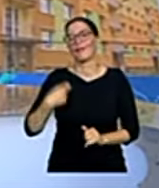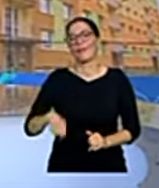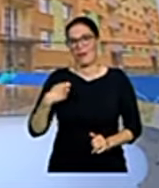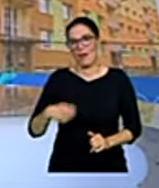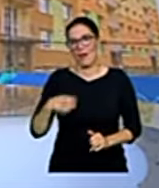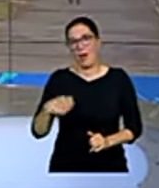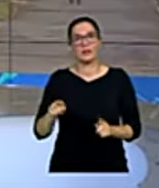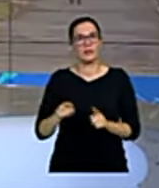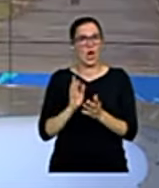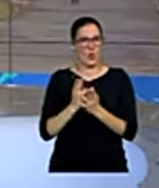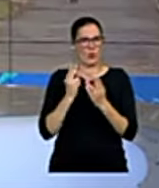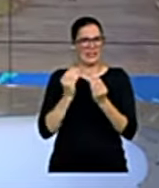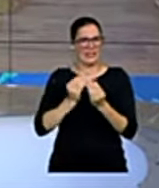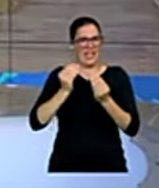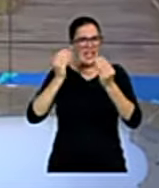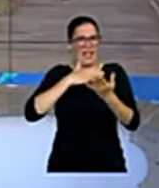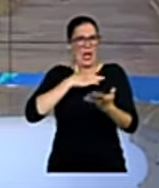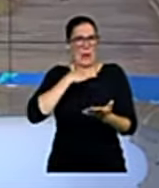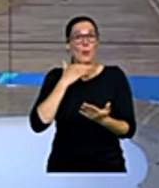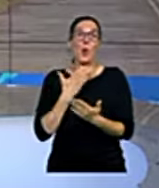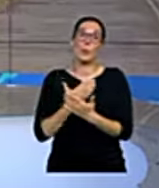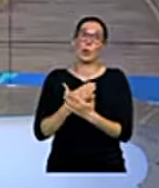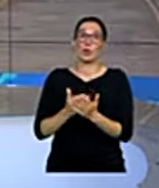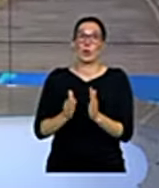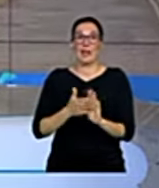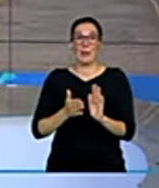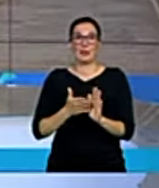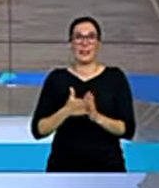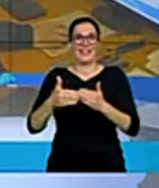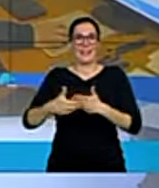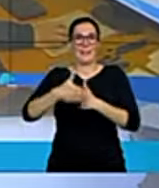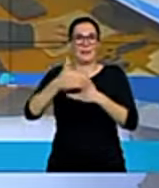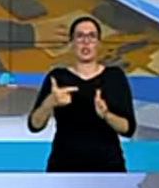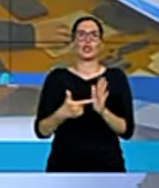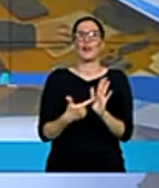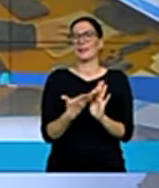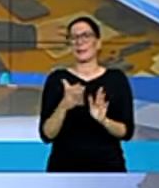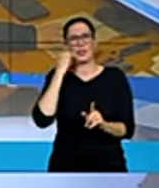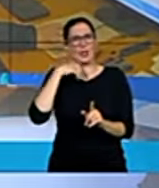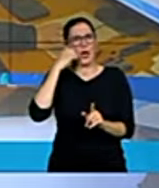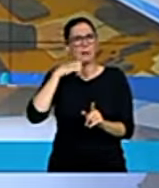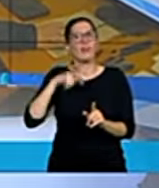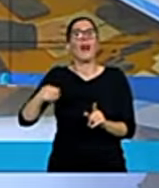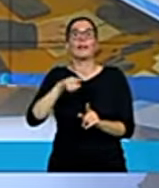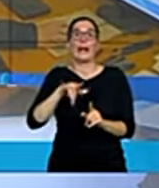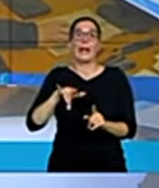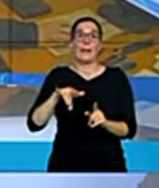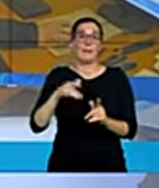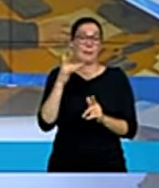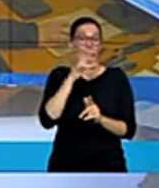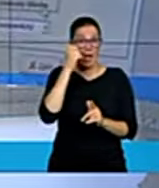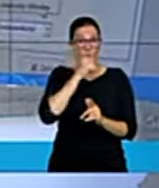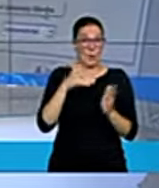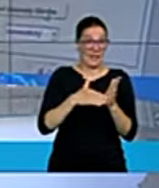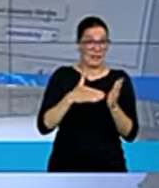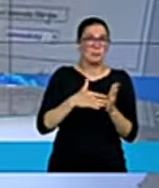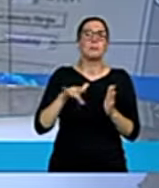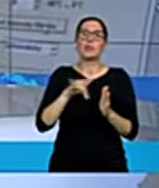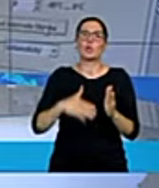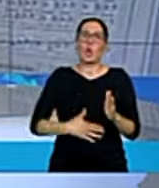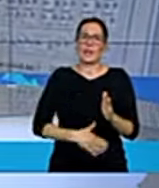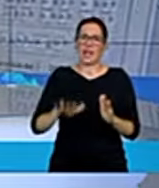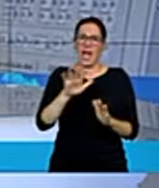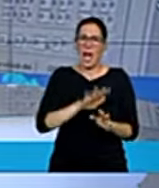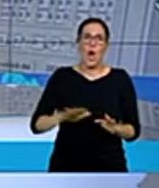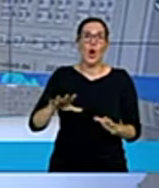jde tak daleko, že třeba ve dvou a půl tisícovém mezi městí na Náchodsku firma teplné hospodářství, kterou město